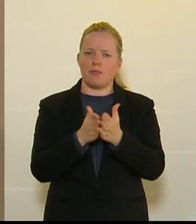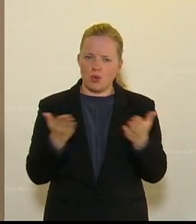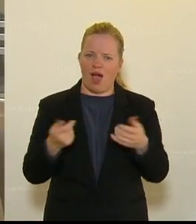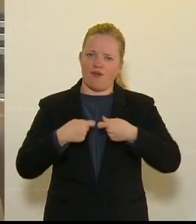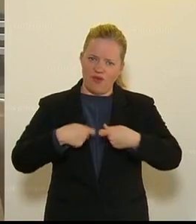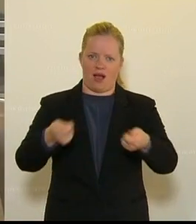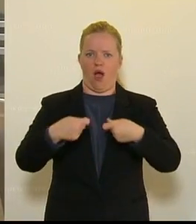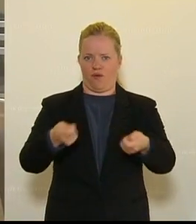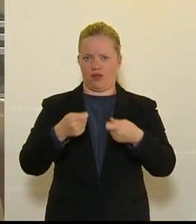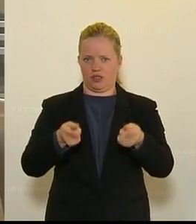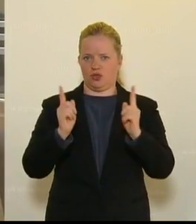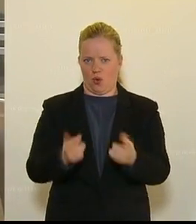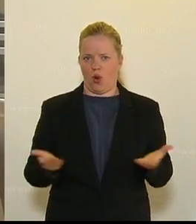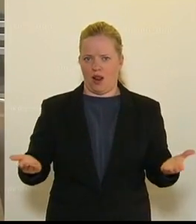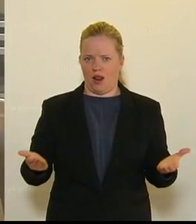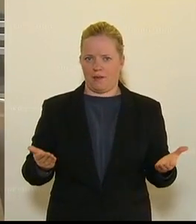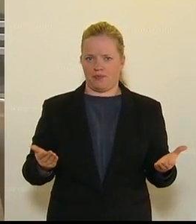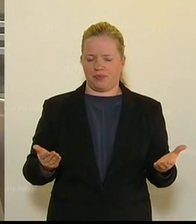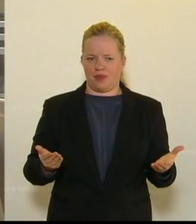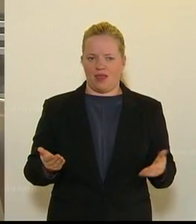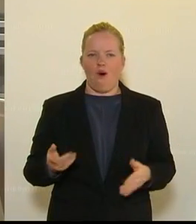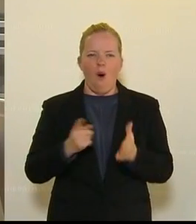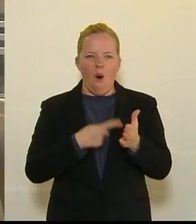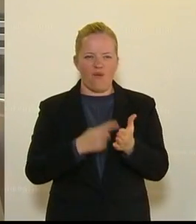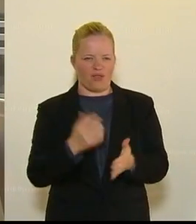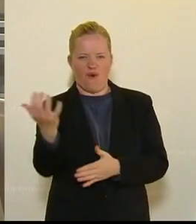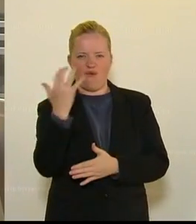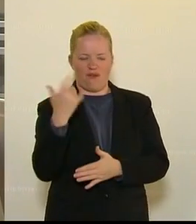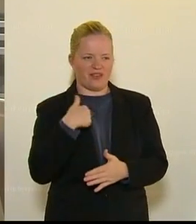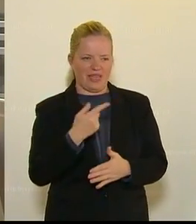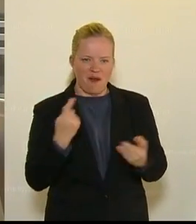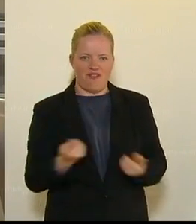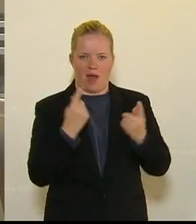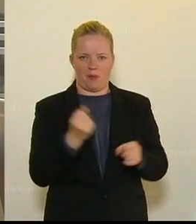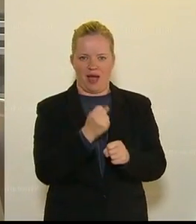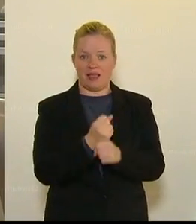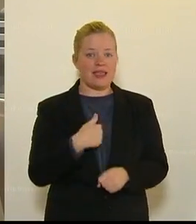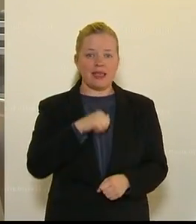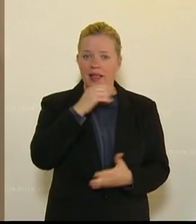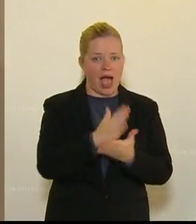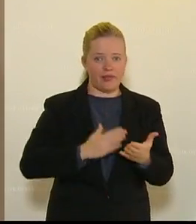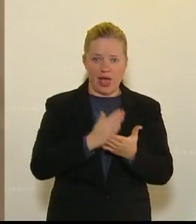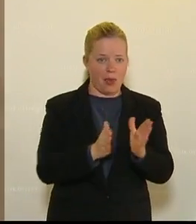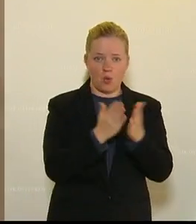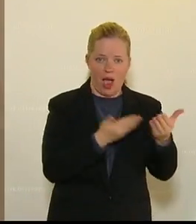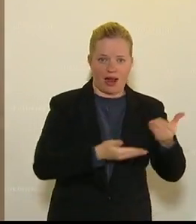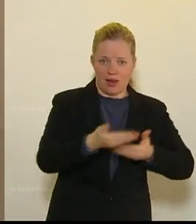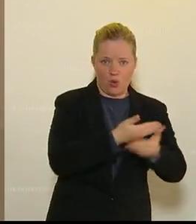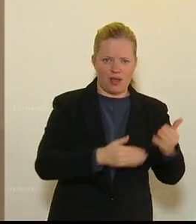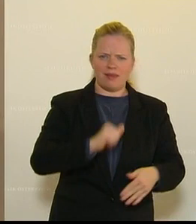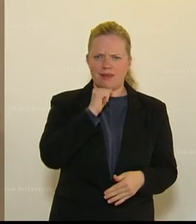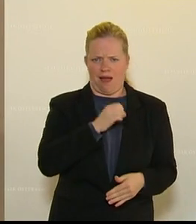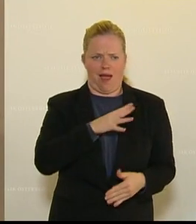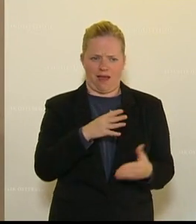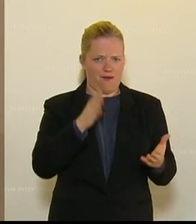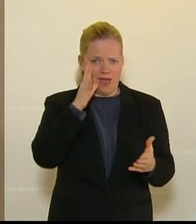können. Jetzt heißt es wieder, der macht Werbung dafür. Ich habe keinen Anteil in einer Buchhandlung. Und wenn, dann würden wir das nicht reich machen, weil das